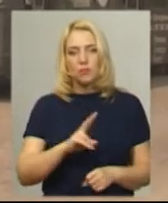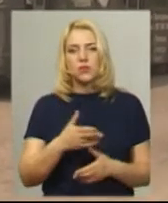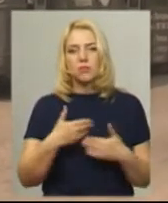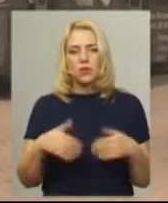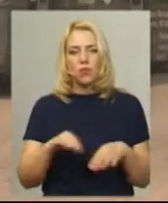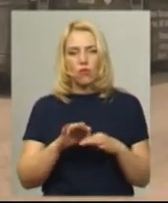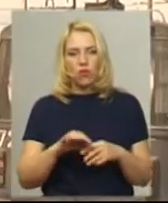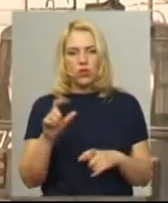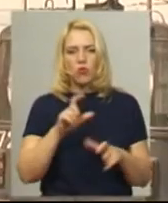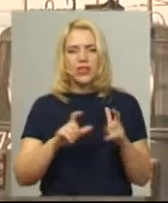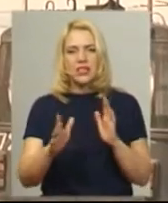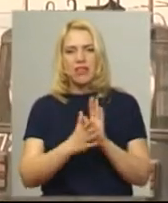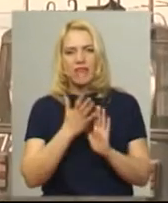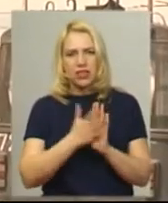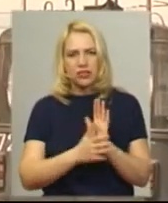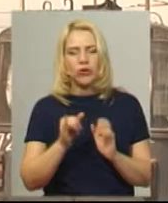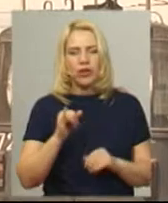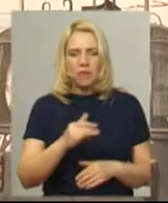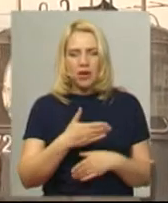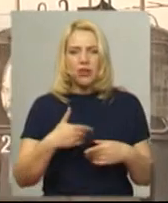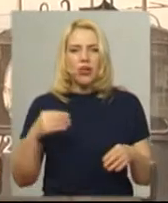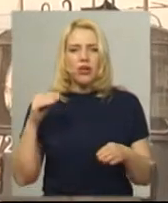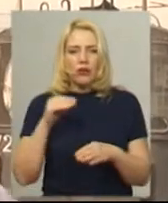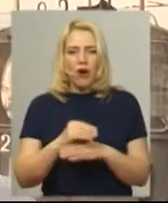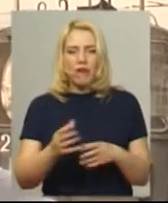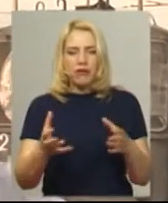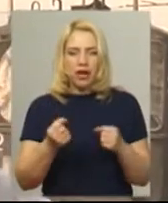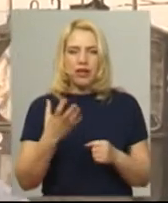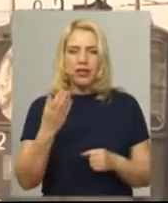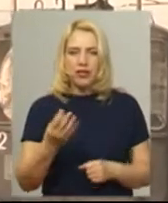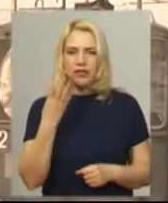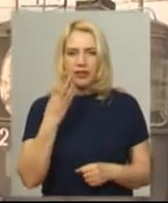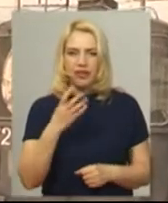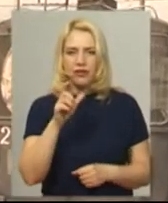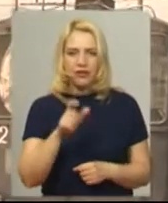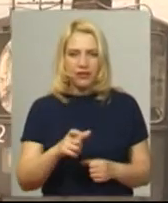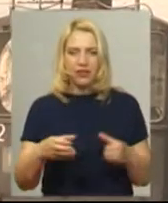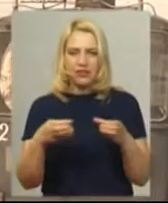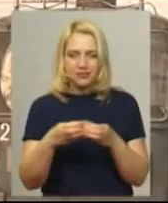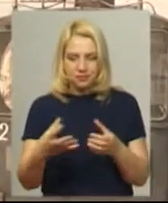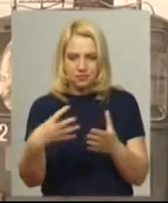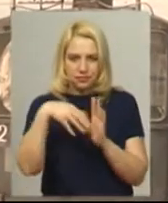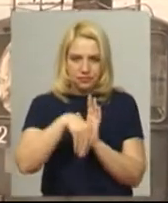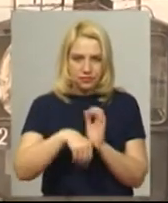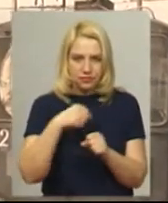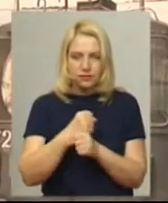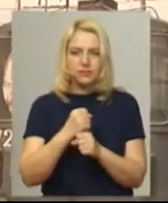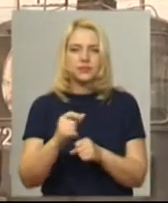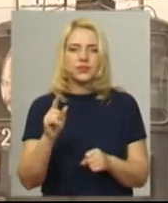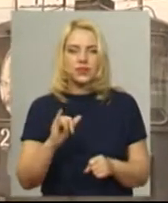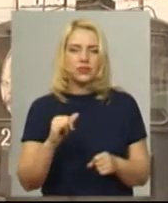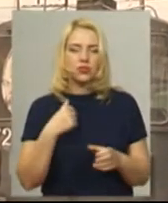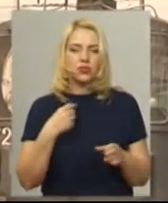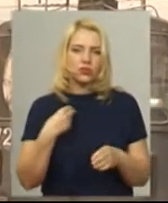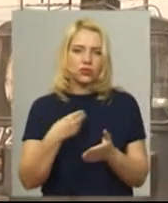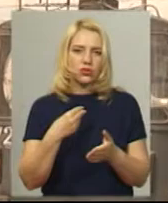проводимо дезінфекцію. Ми додатково взяли в штат ще 4 чоловіки, ми закупили додатково, як